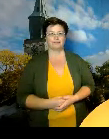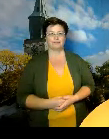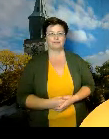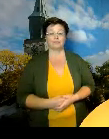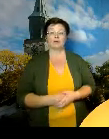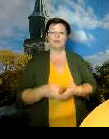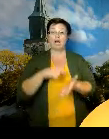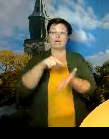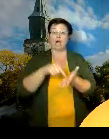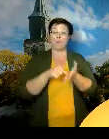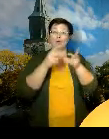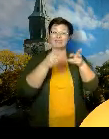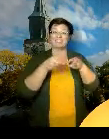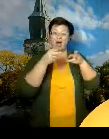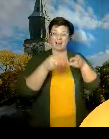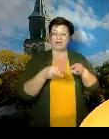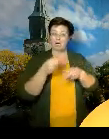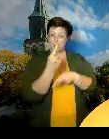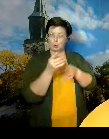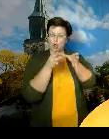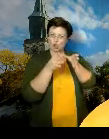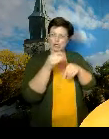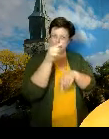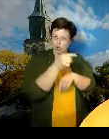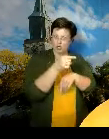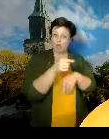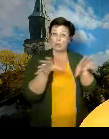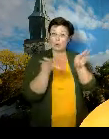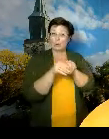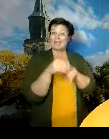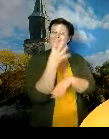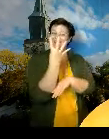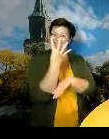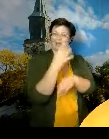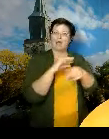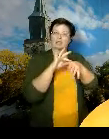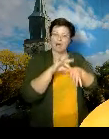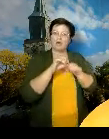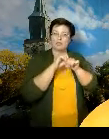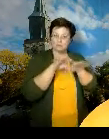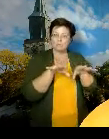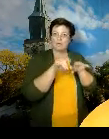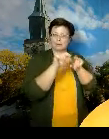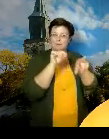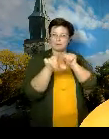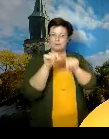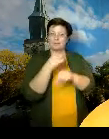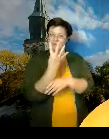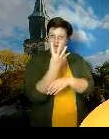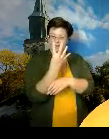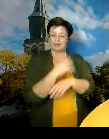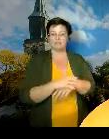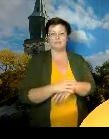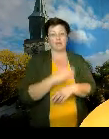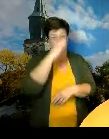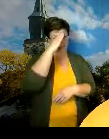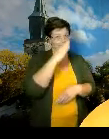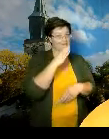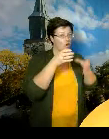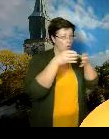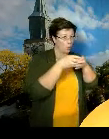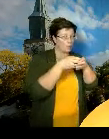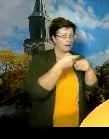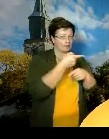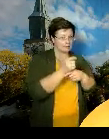Kaupungin sairaala näillä osastolla on todettu yhteensä neljä tartuntaa sekä henkilökunnan että potilailla on